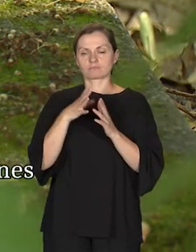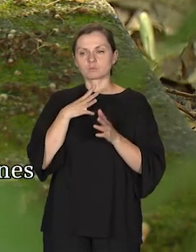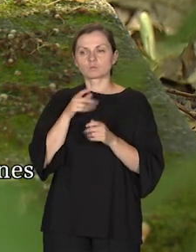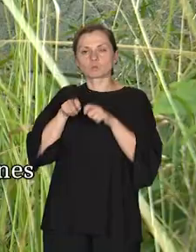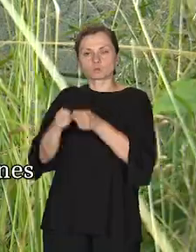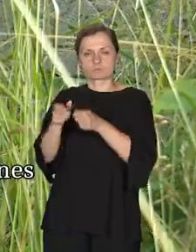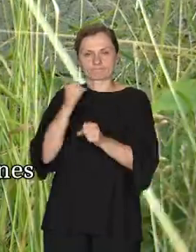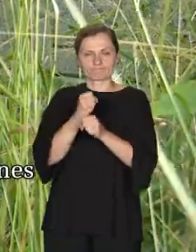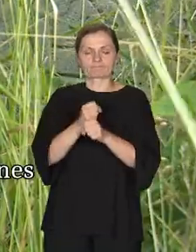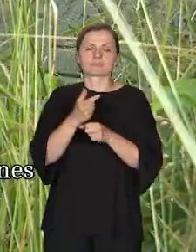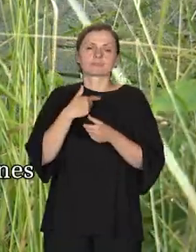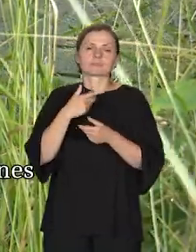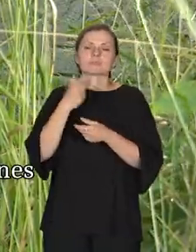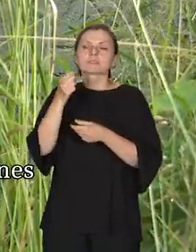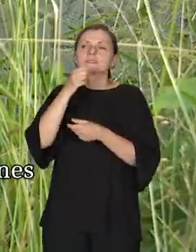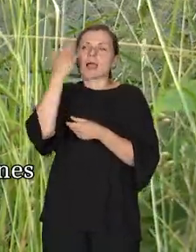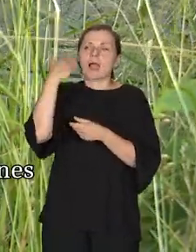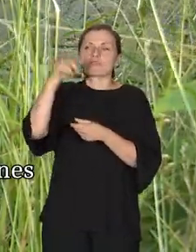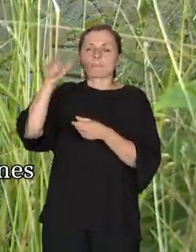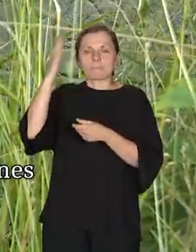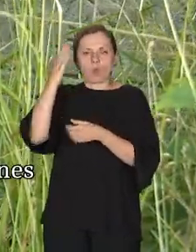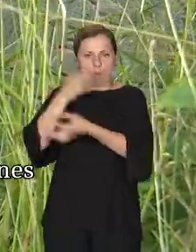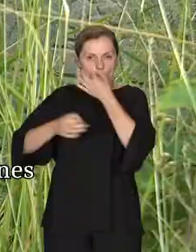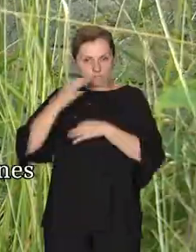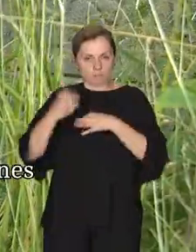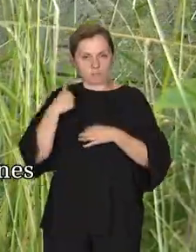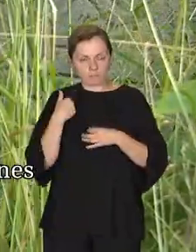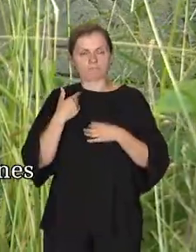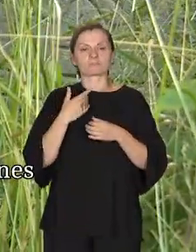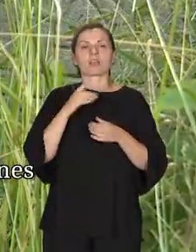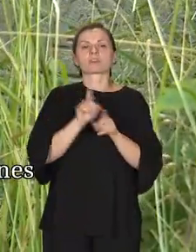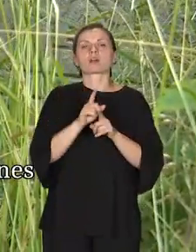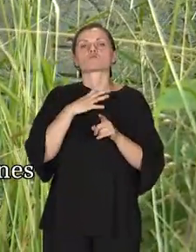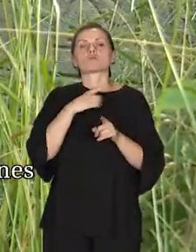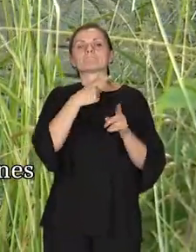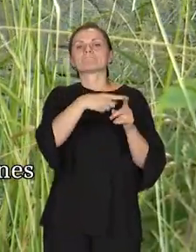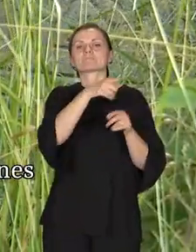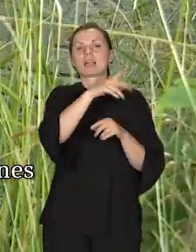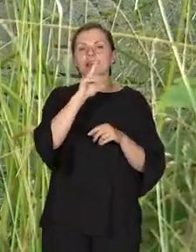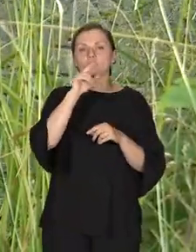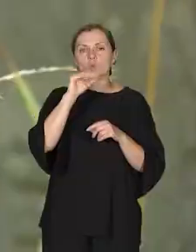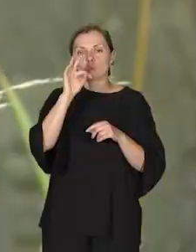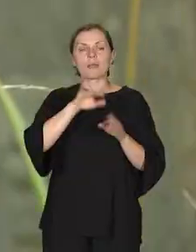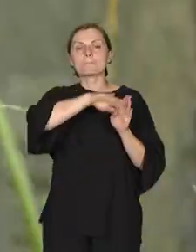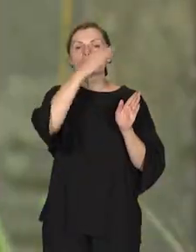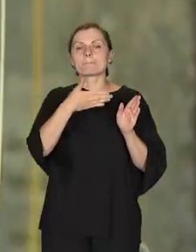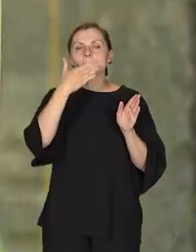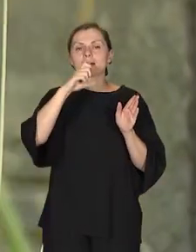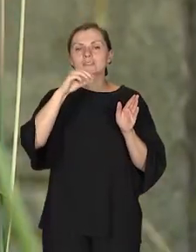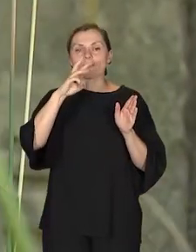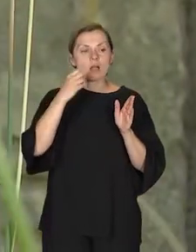między innymi, znam to z opowieści dawnych mieszkańców, z Kirkutu ściągano macewy i z tych macew